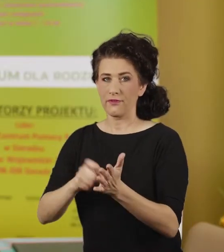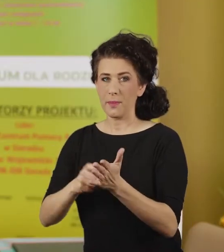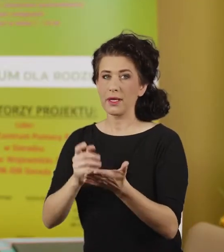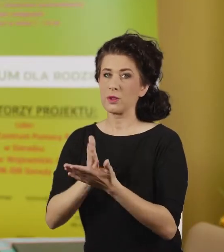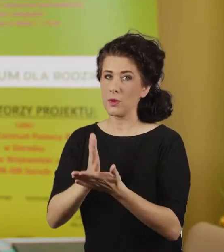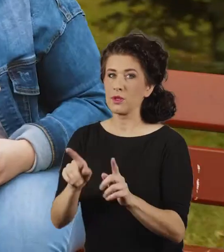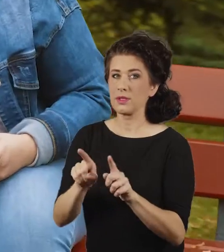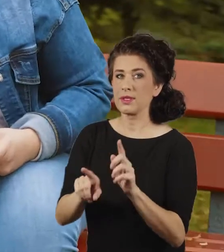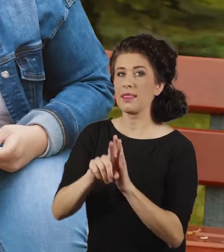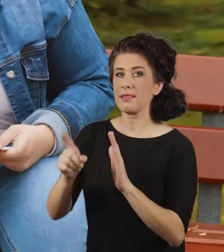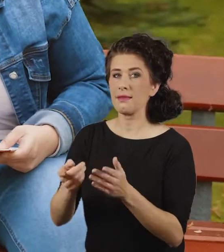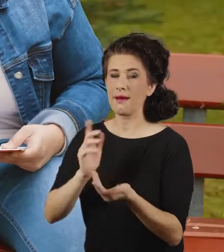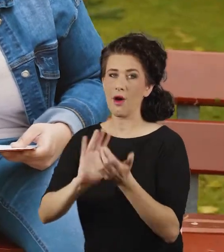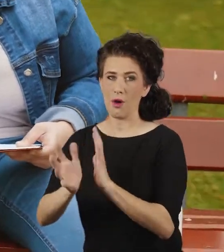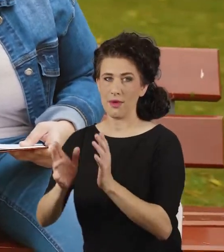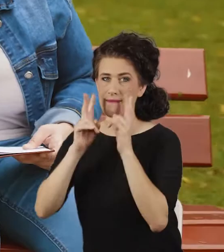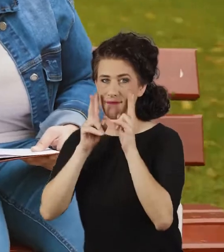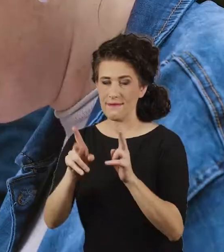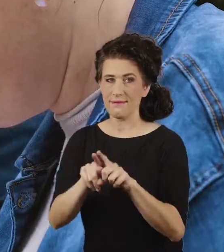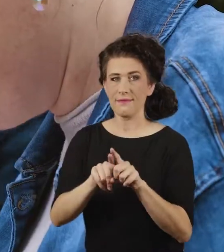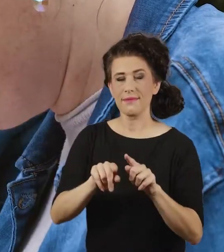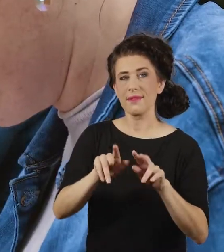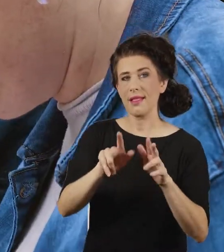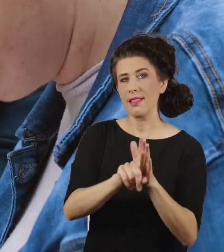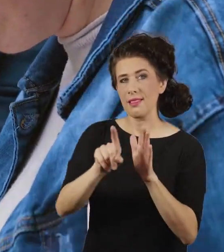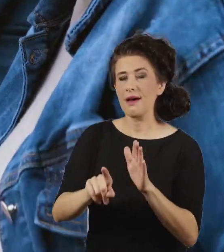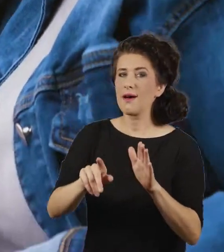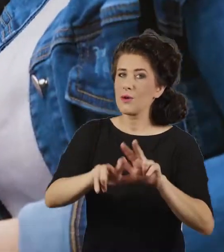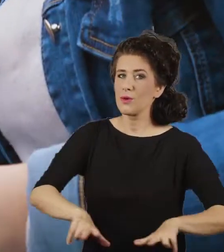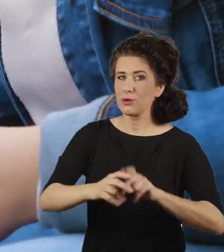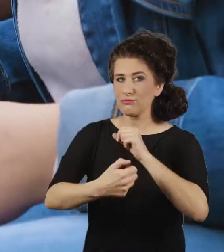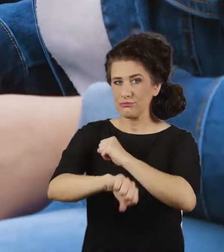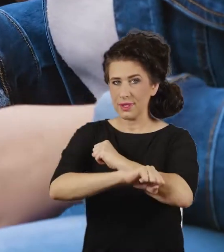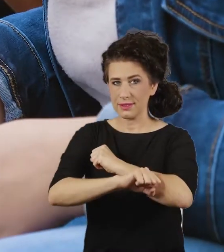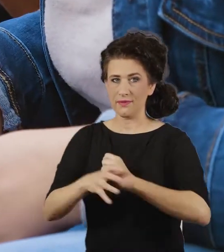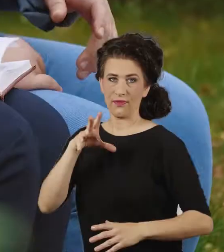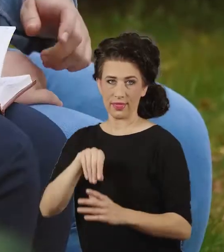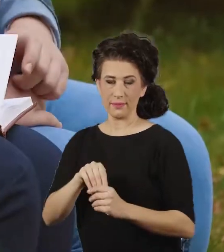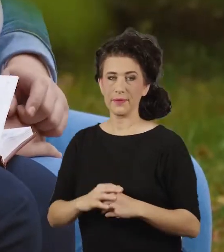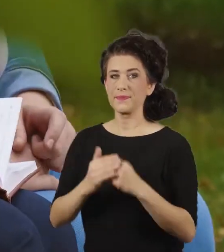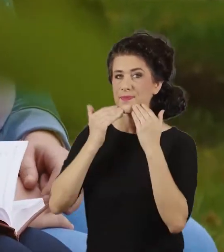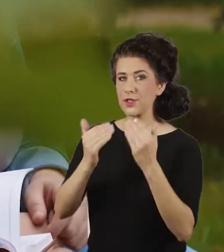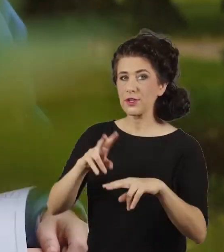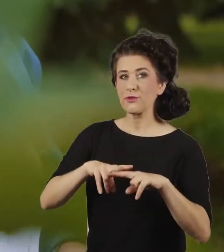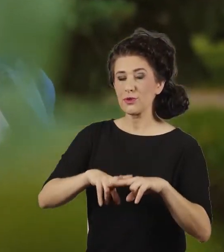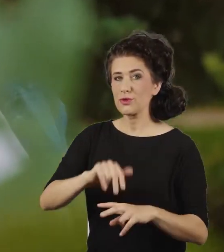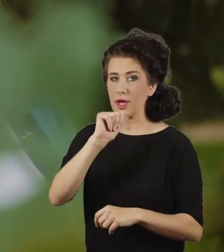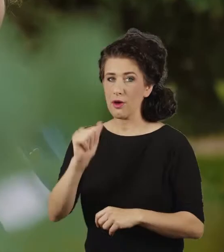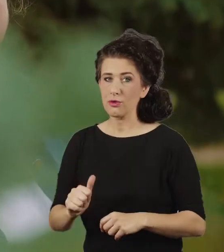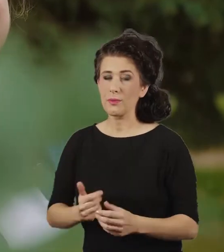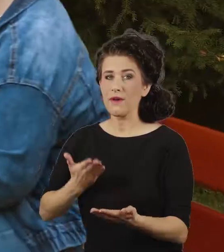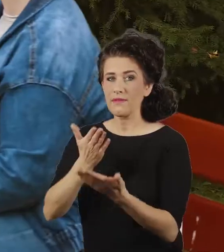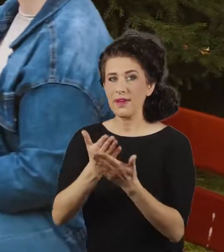opiekunów faktycznych, a także szerokie wsparcie dla rodzin zastępczych. Dzięki Funduszom